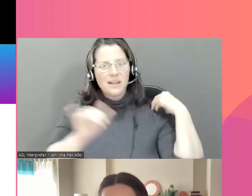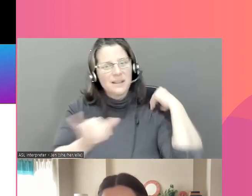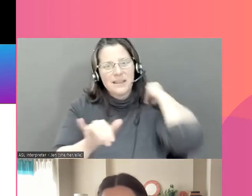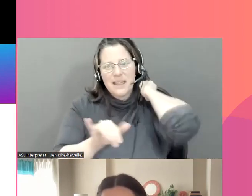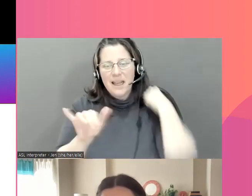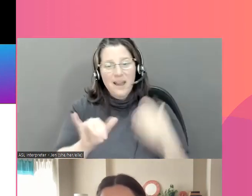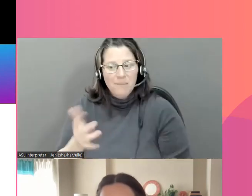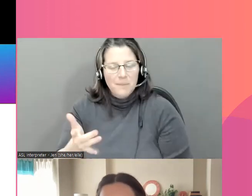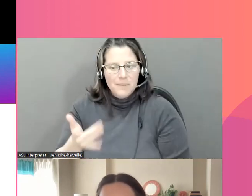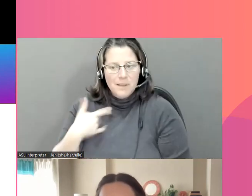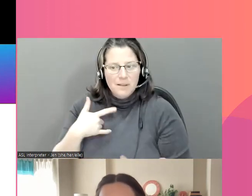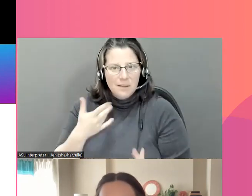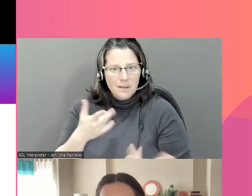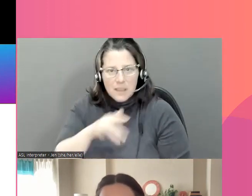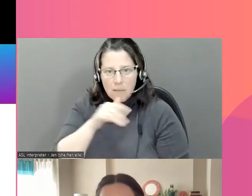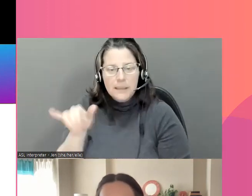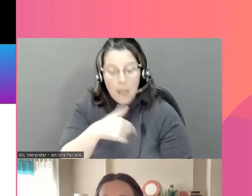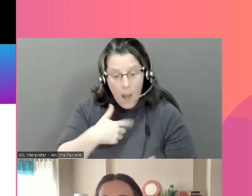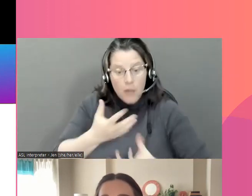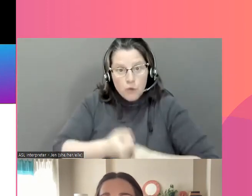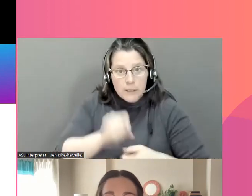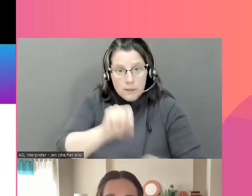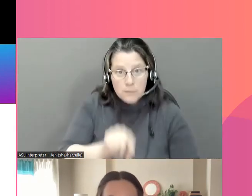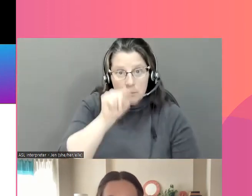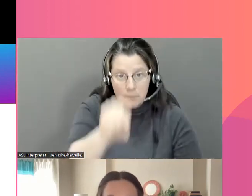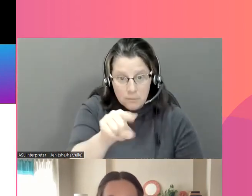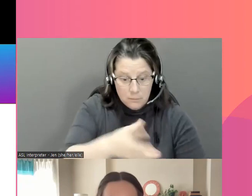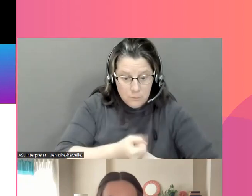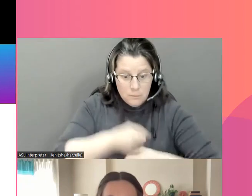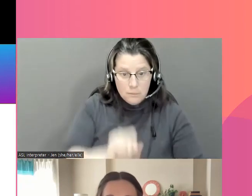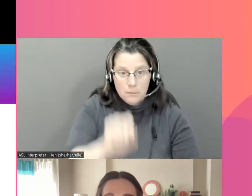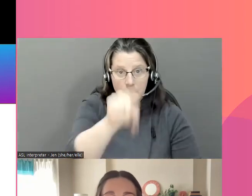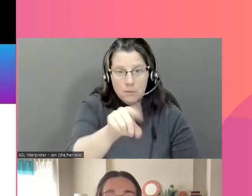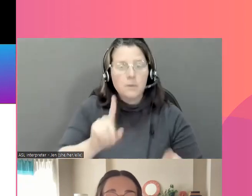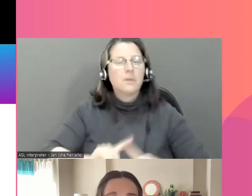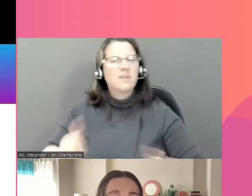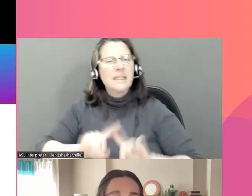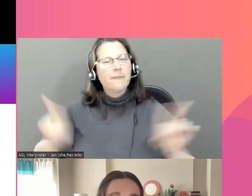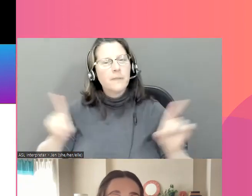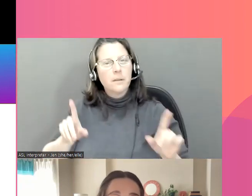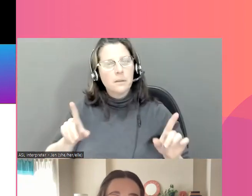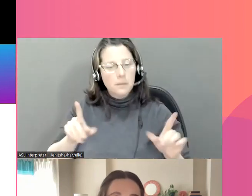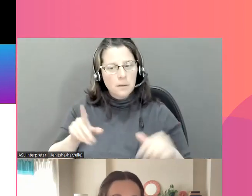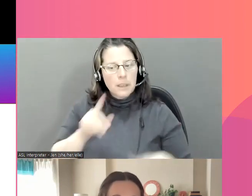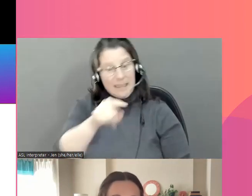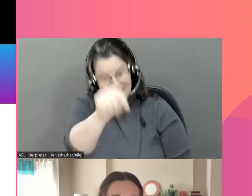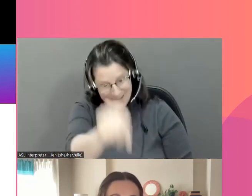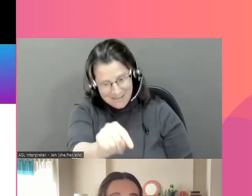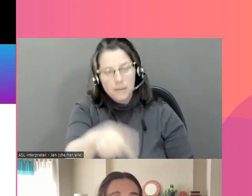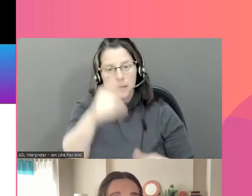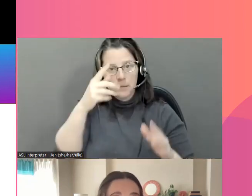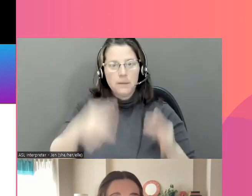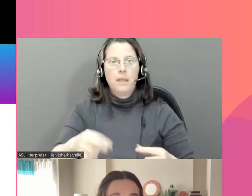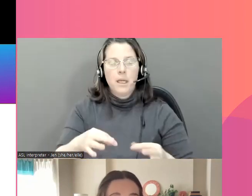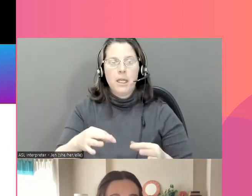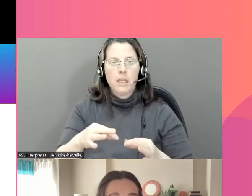une photo nue, c'est l'équivalent de distribuer des photos nues de vous dans un grand magasin. Eh bien, cela